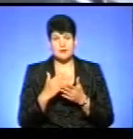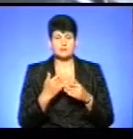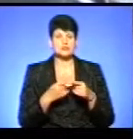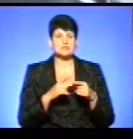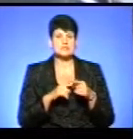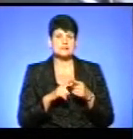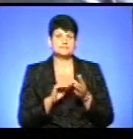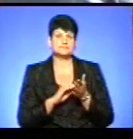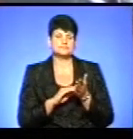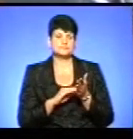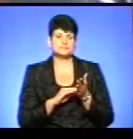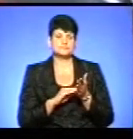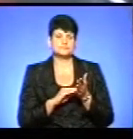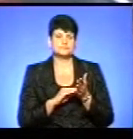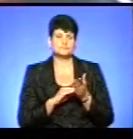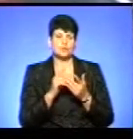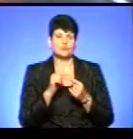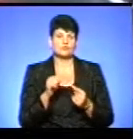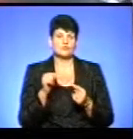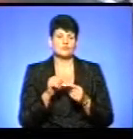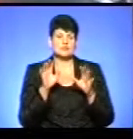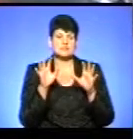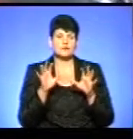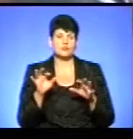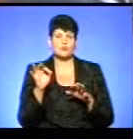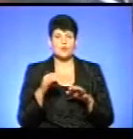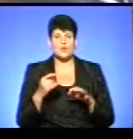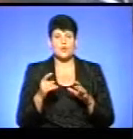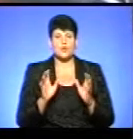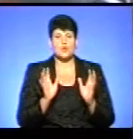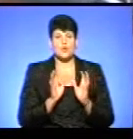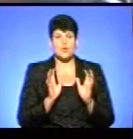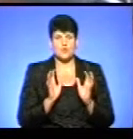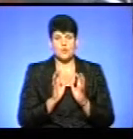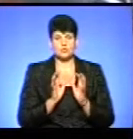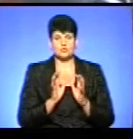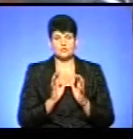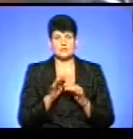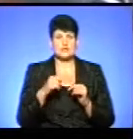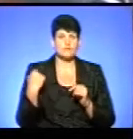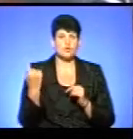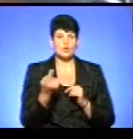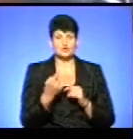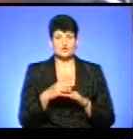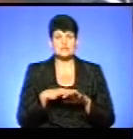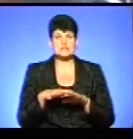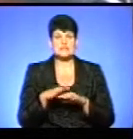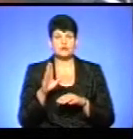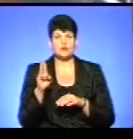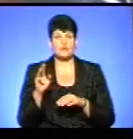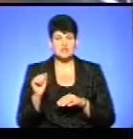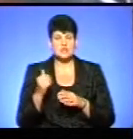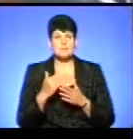відповідності до закону про охорону навколишнього природного середовища і мали здійснити ці